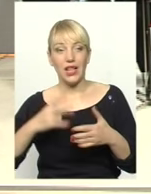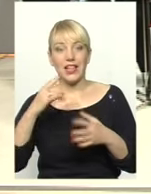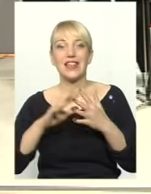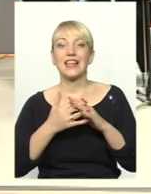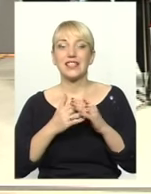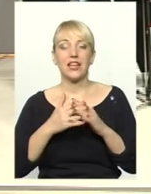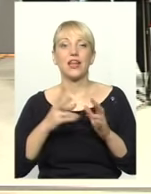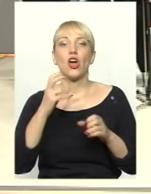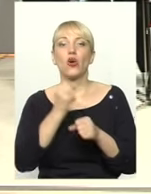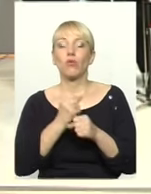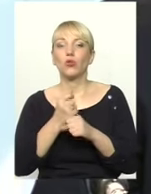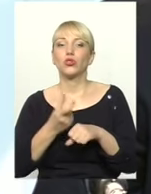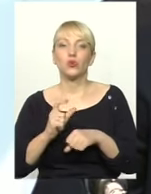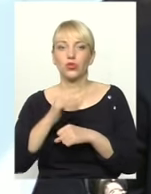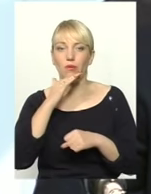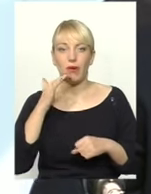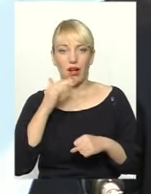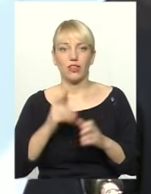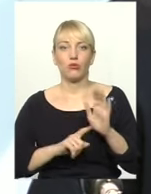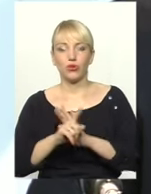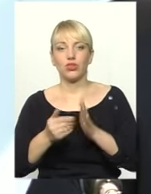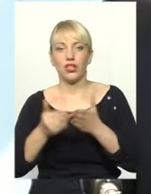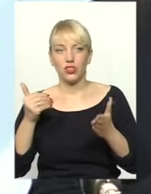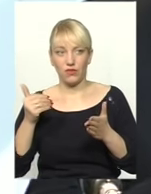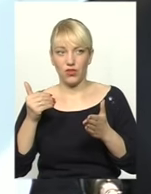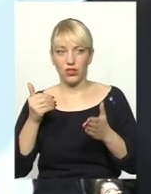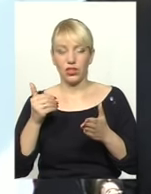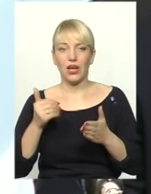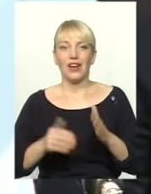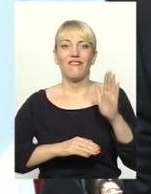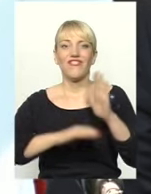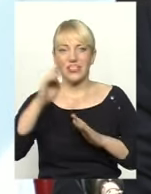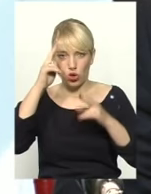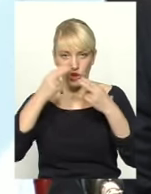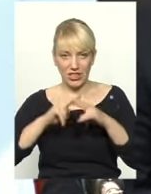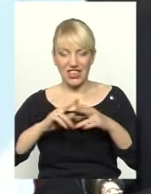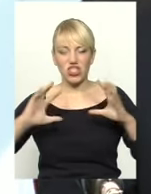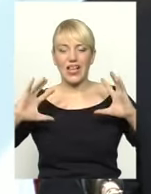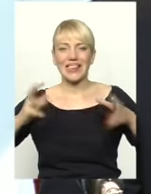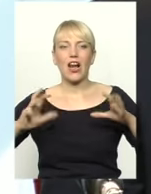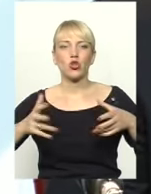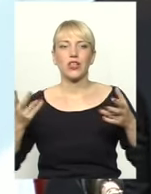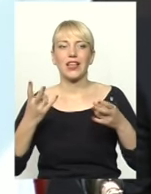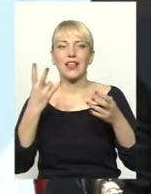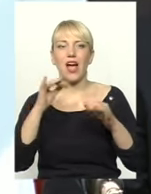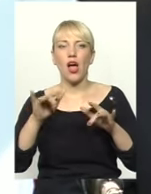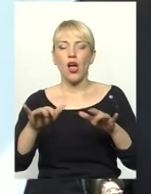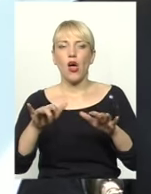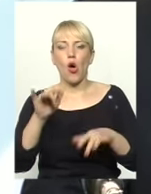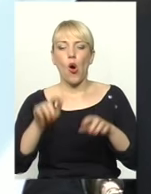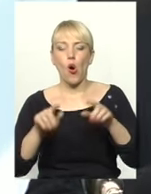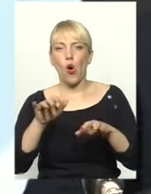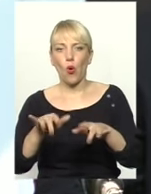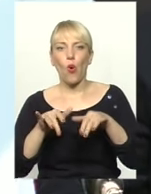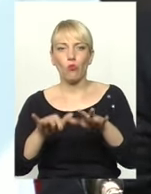роботи дуже багато, починаючи від високотехнічних тракторів, які сьогодні на комп'ютерах їздять, і це сьогодні